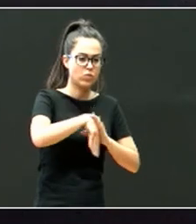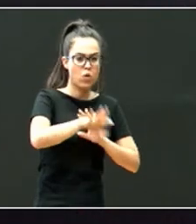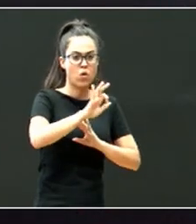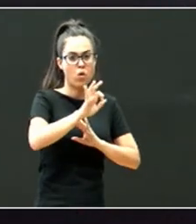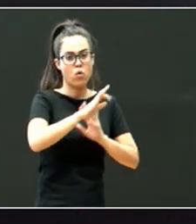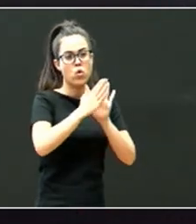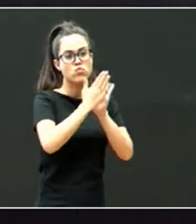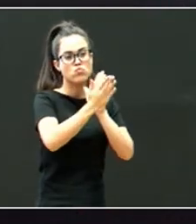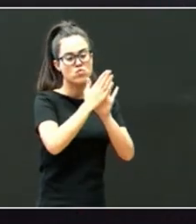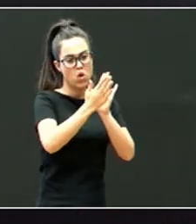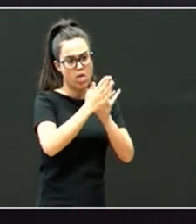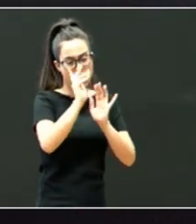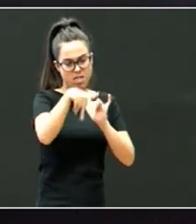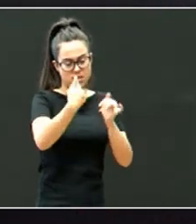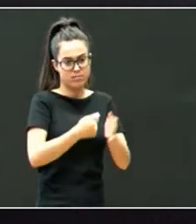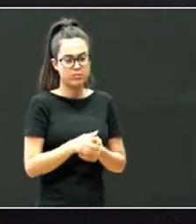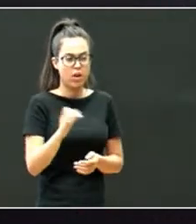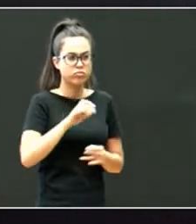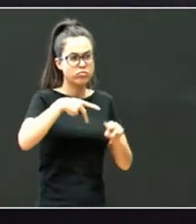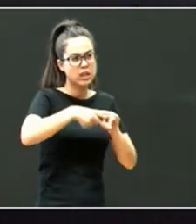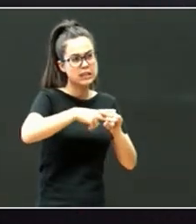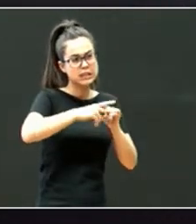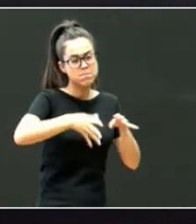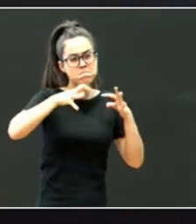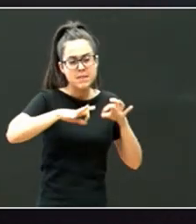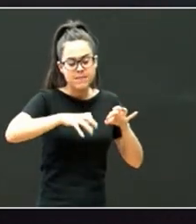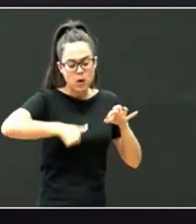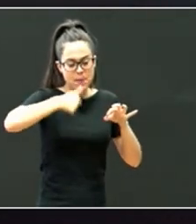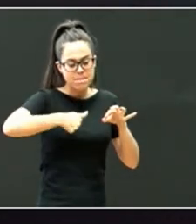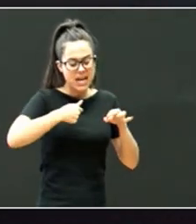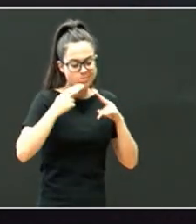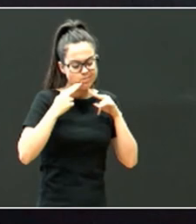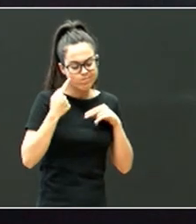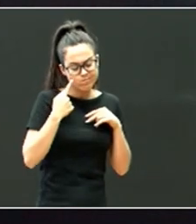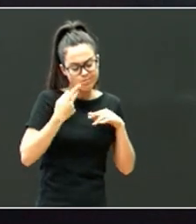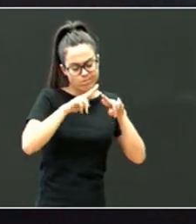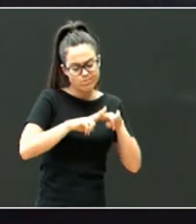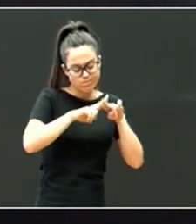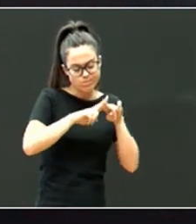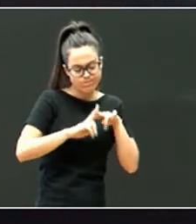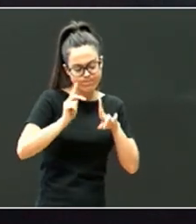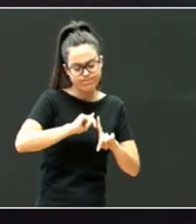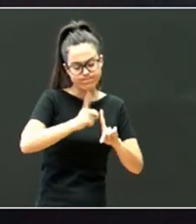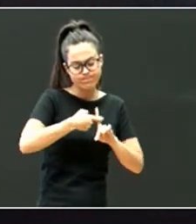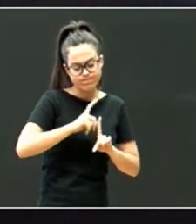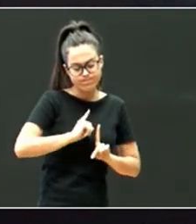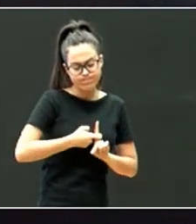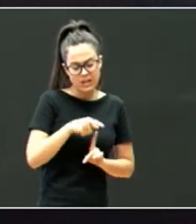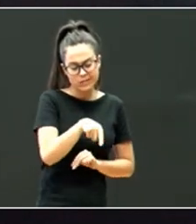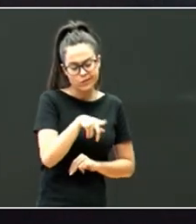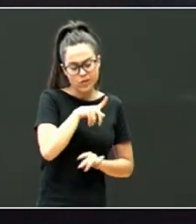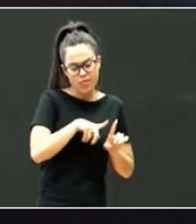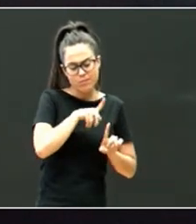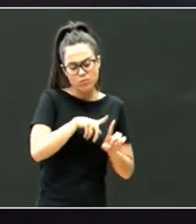batera, beste tresnak, espezifikoa guak, ikusitxan, nun das, antzemandutako sailtzazunak.